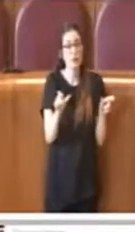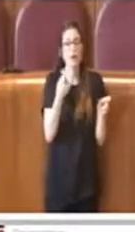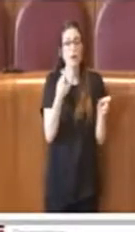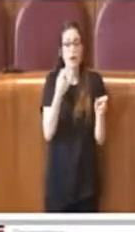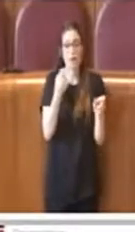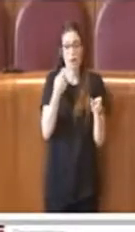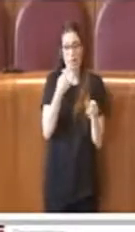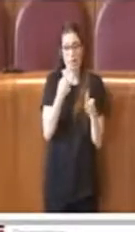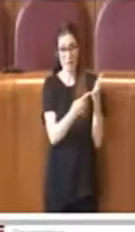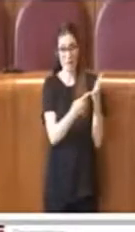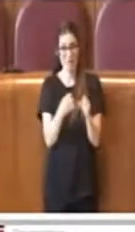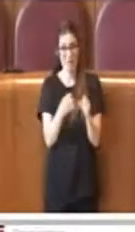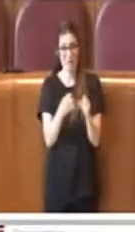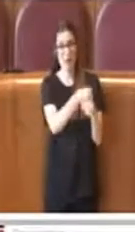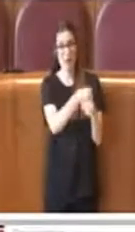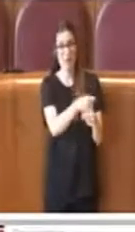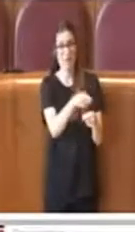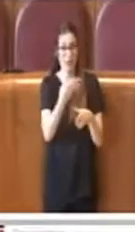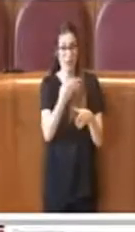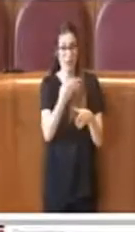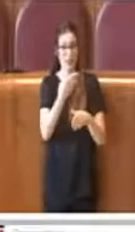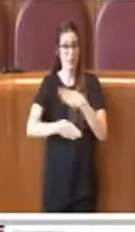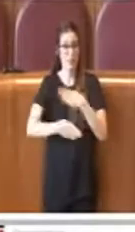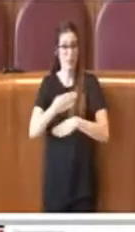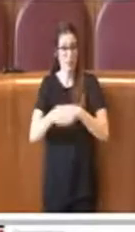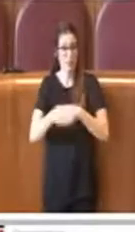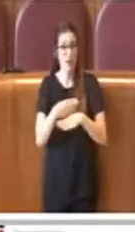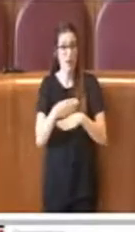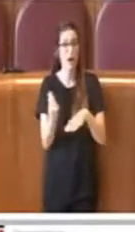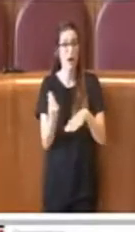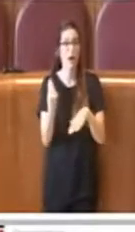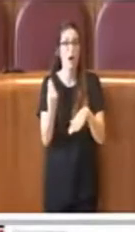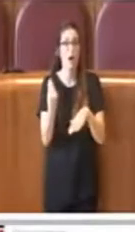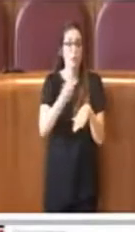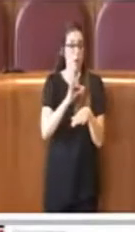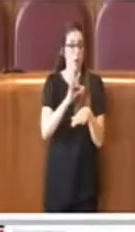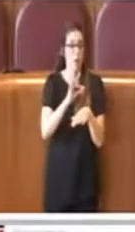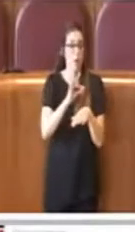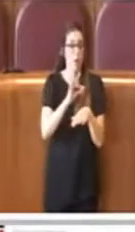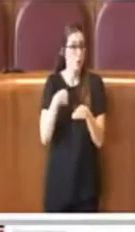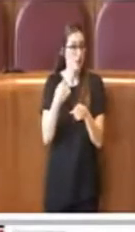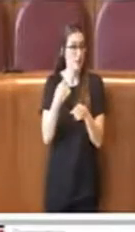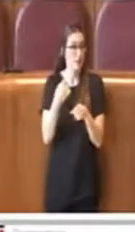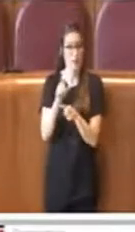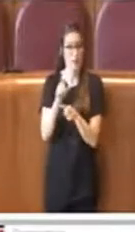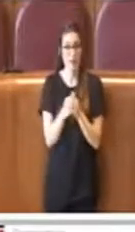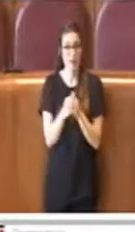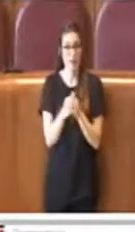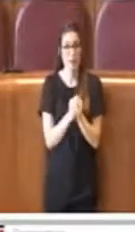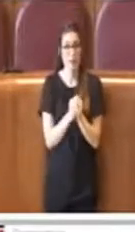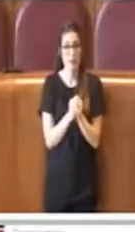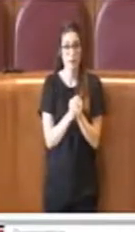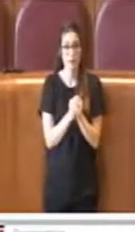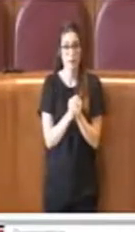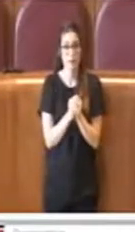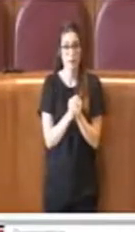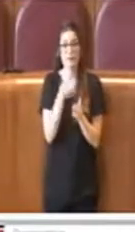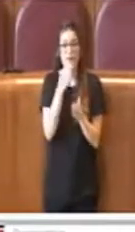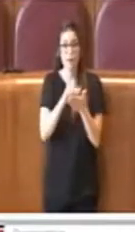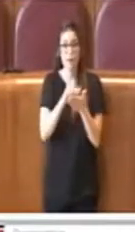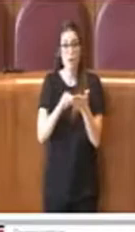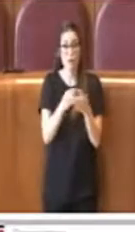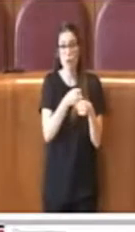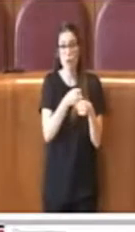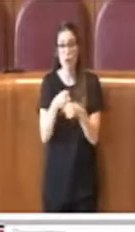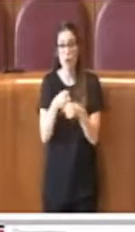con disabilità e ai singoli cittadini con disabilità o loro rappresentanti. Quindi non si vuole delegare il voto a soggetti che